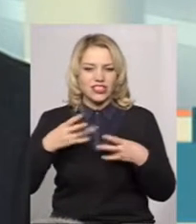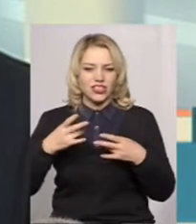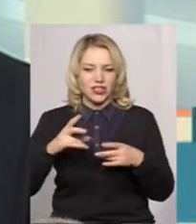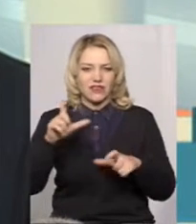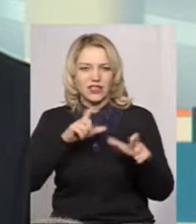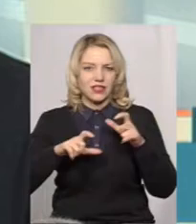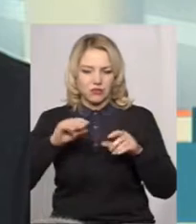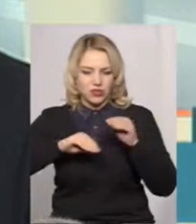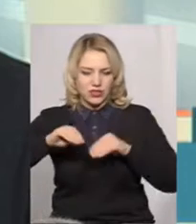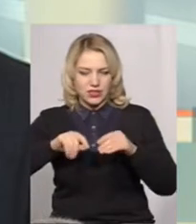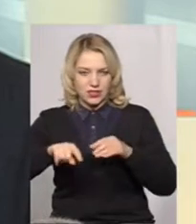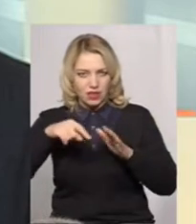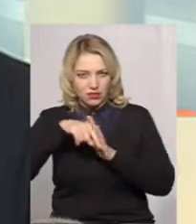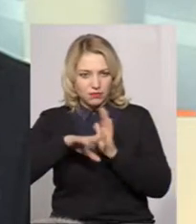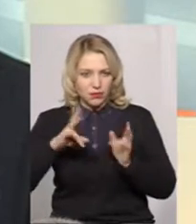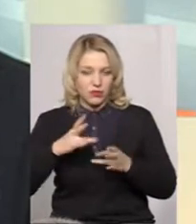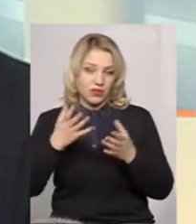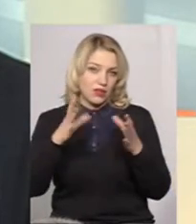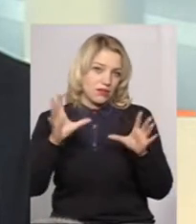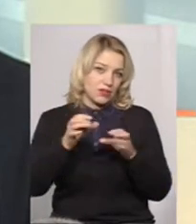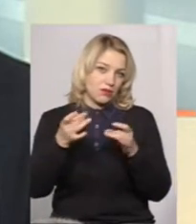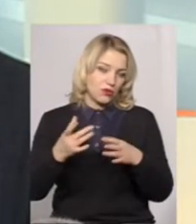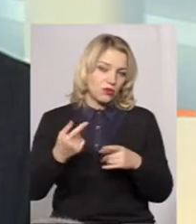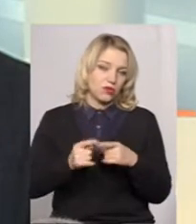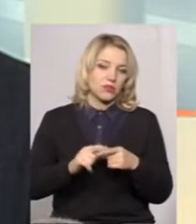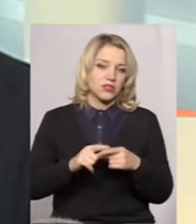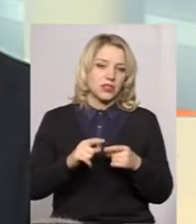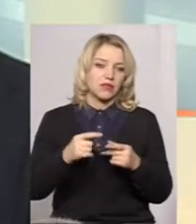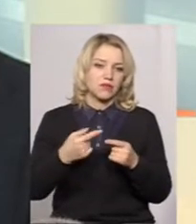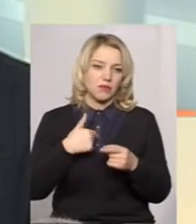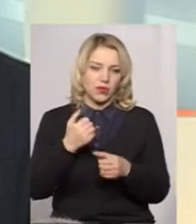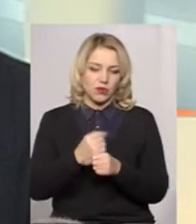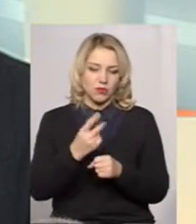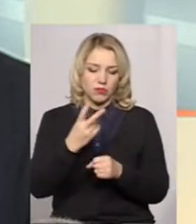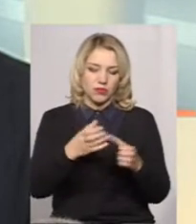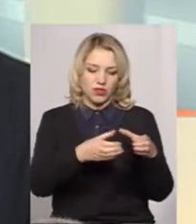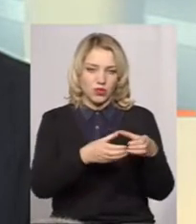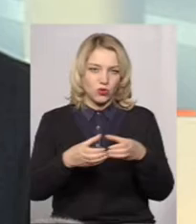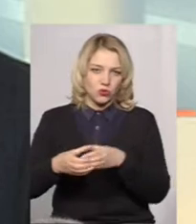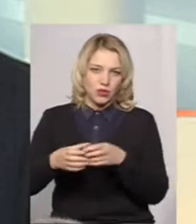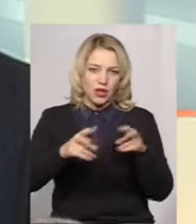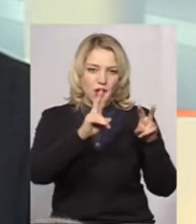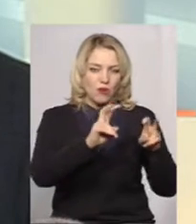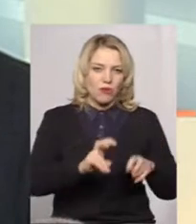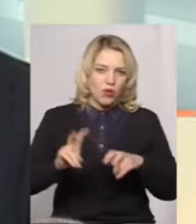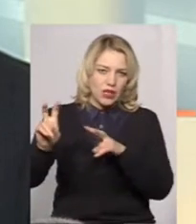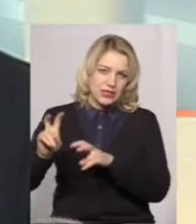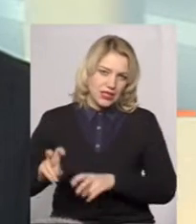склад. Тобто, все дуже просто. І по цих признаках ми робимо оці дві групи великі показників.